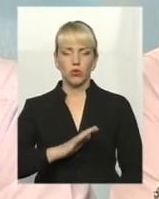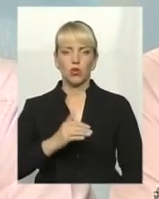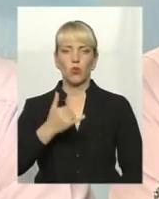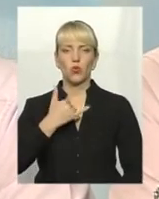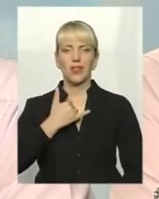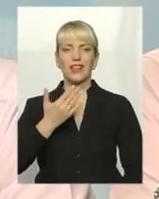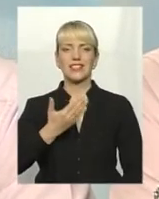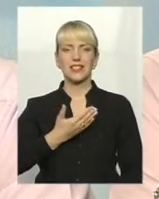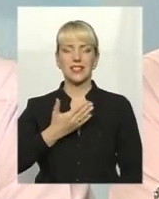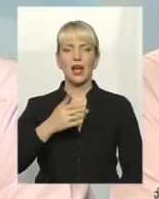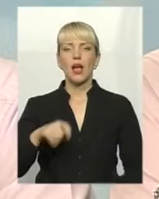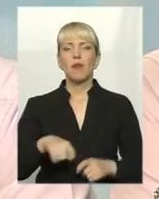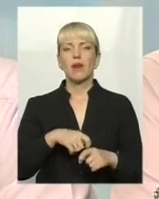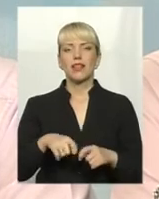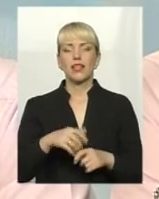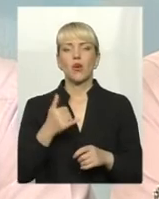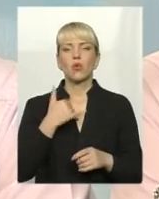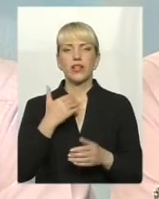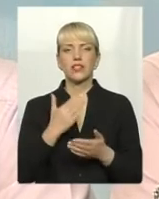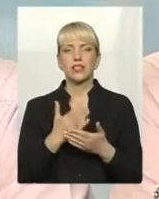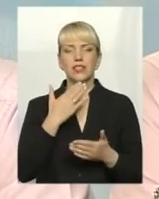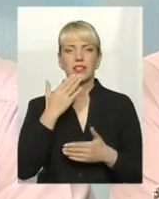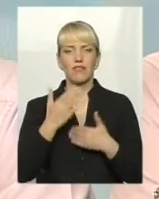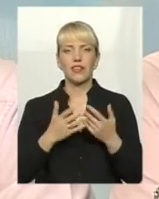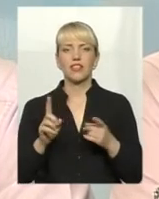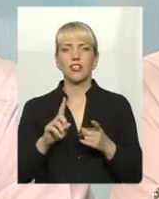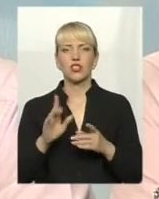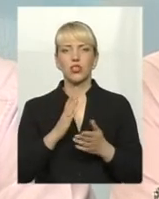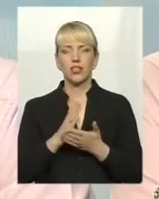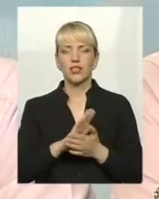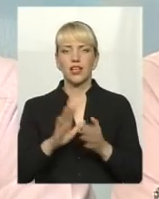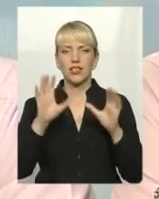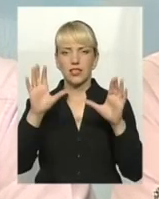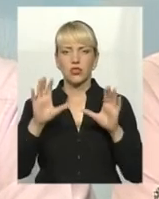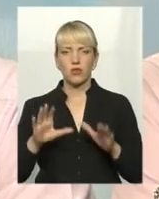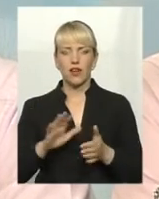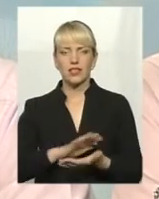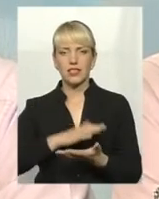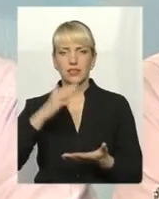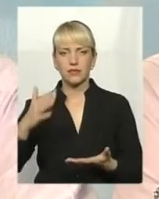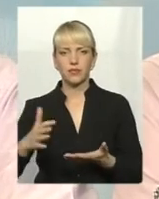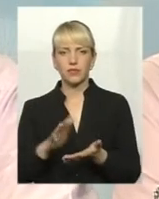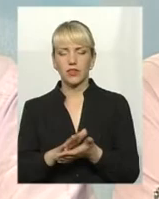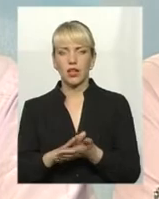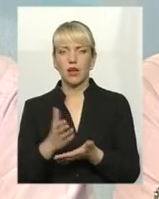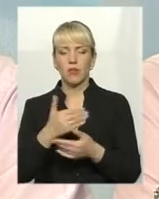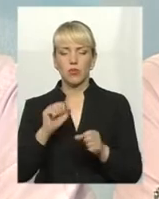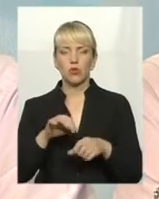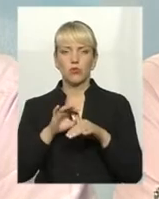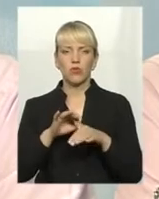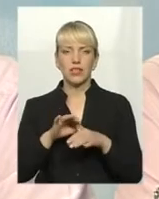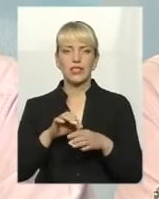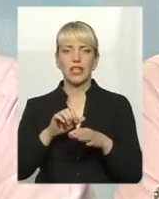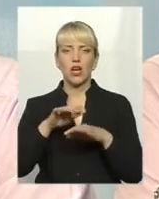матеріали, у нас є звернення про те, що є несанкціонне складування відходів. Ми можемо провести необхідні розрахунки, можемо